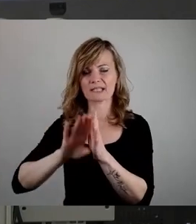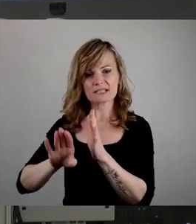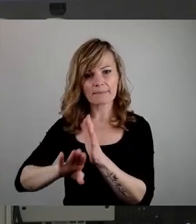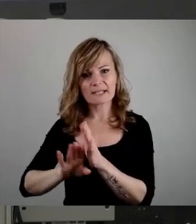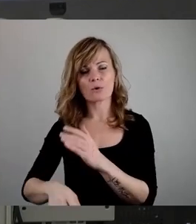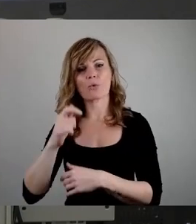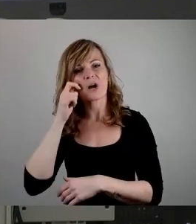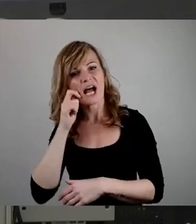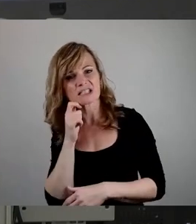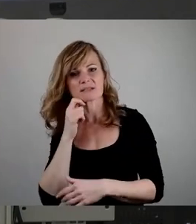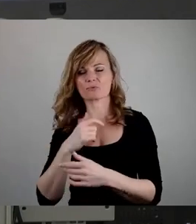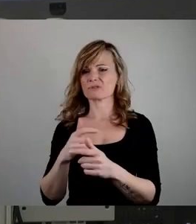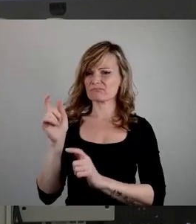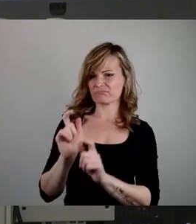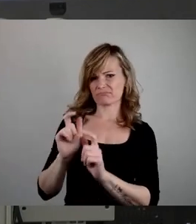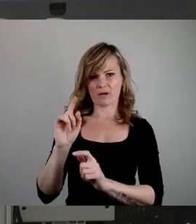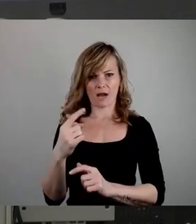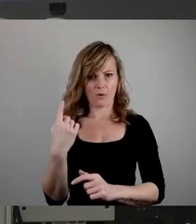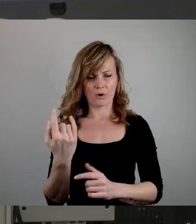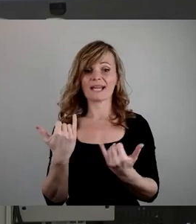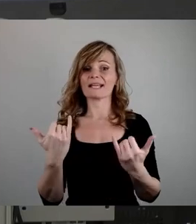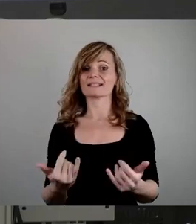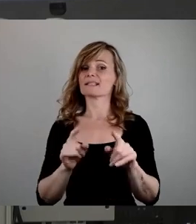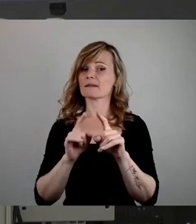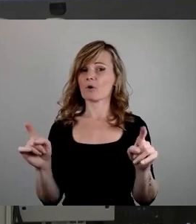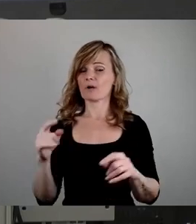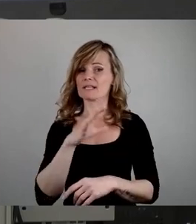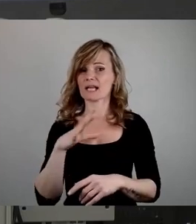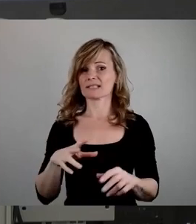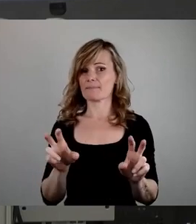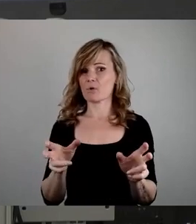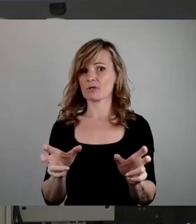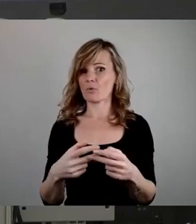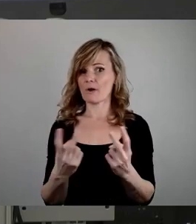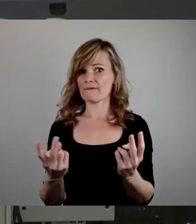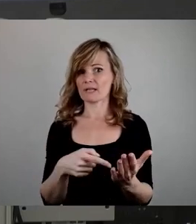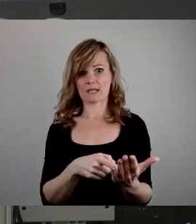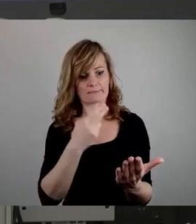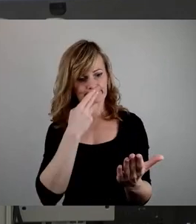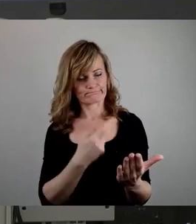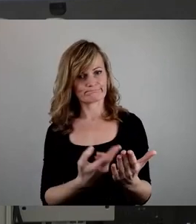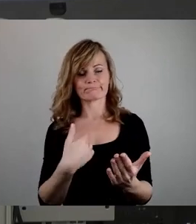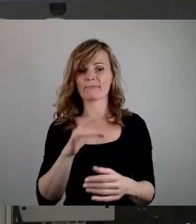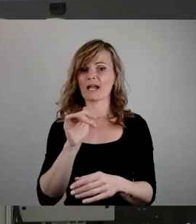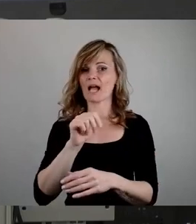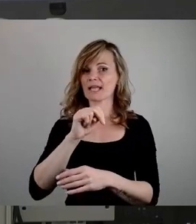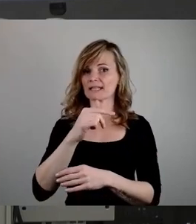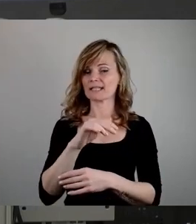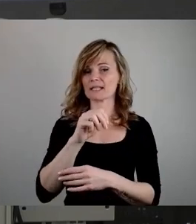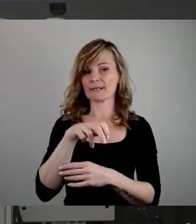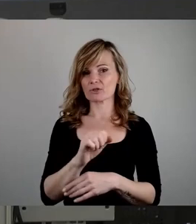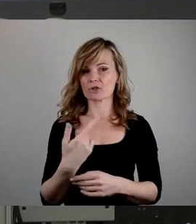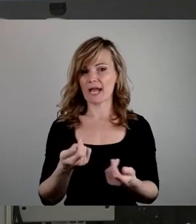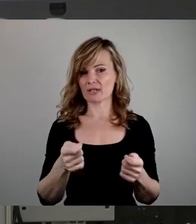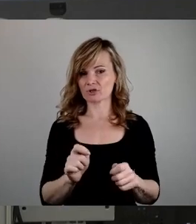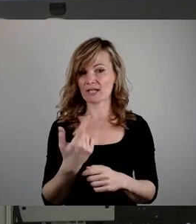wehren muss. Der in dieser Woche veröffentlichte Sachsenmonitor zeigt deutlich, antisemitische Einstellungen sind in der sächsischen Bevölkerung